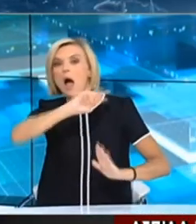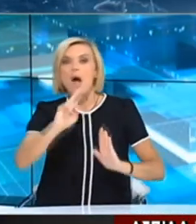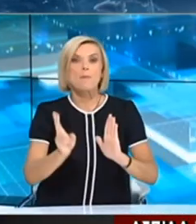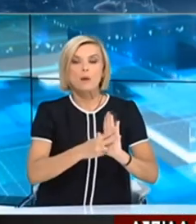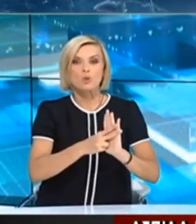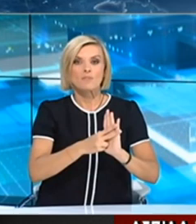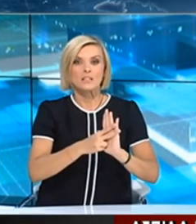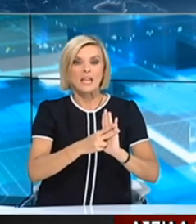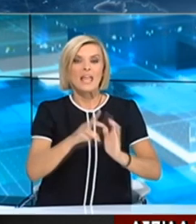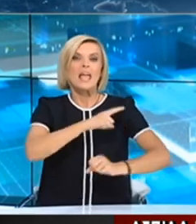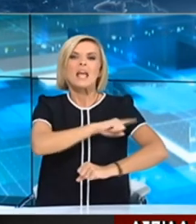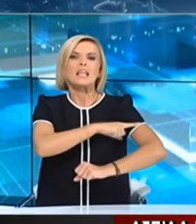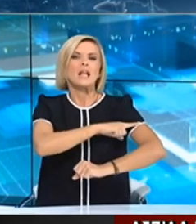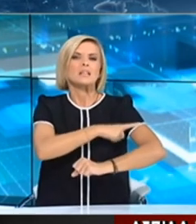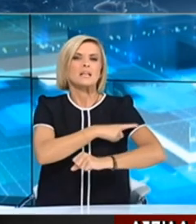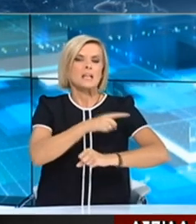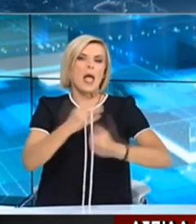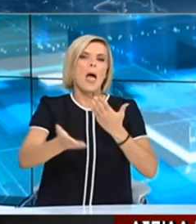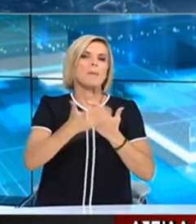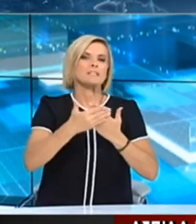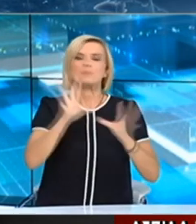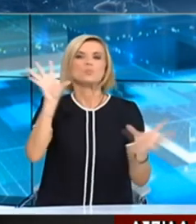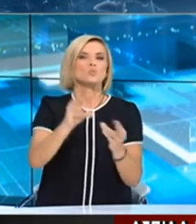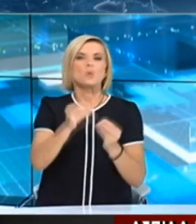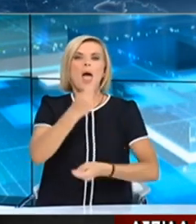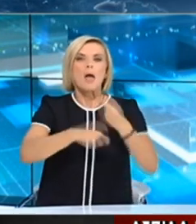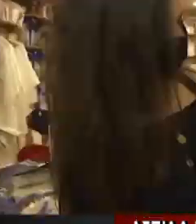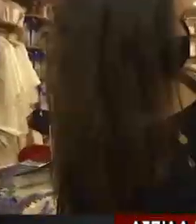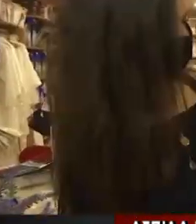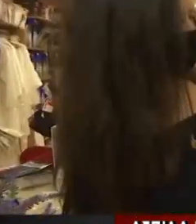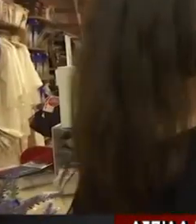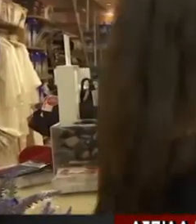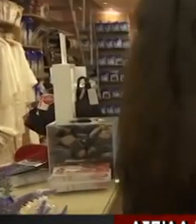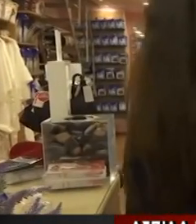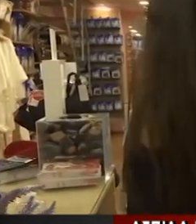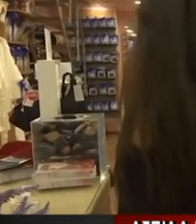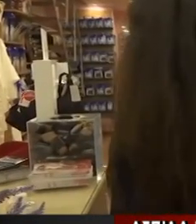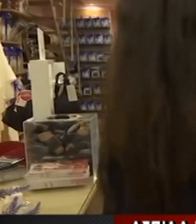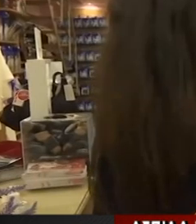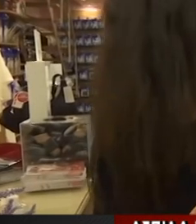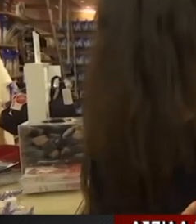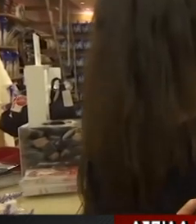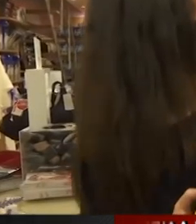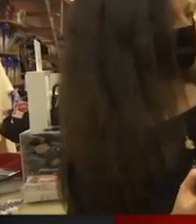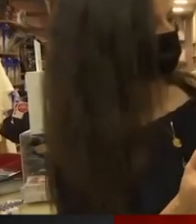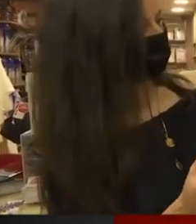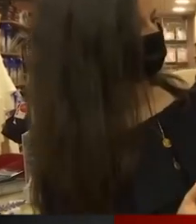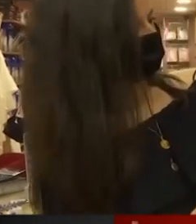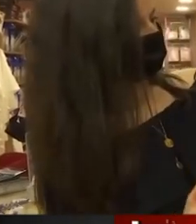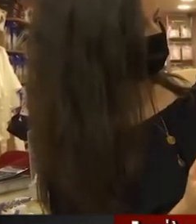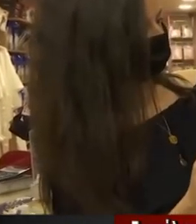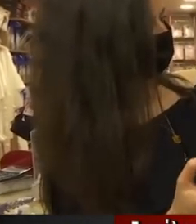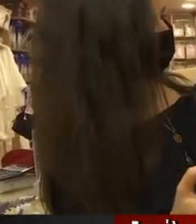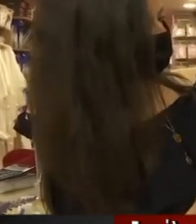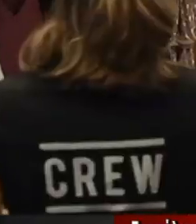επίσκεψη των ιατρικών επισκεπτών στις νοσηλευτικές μονάδες ως τις 15 Οκδόου. Μέσα σε όλα ανακοινώθηκαν και διάφορα ακόμη μέτρα. Από τη Δευτέρα 3